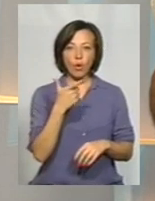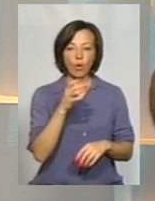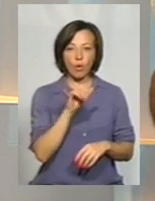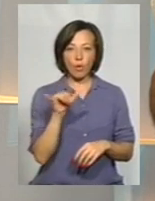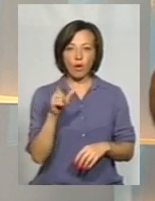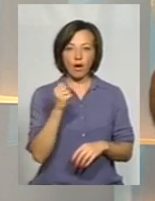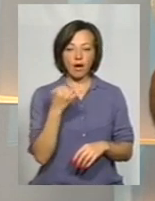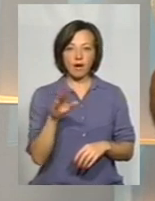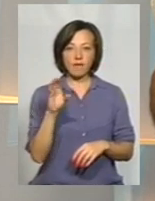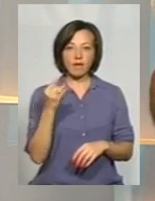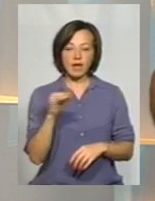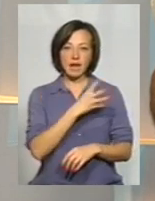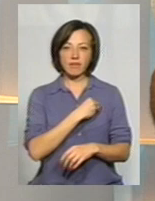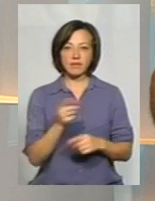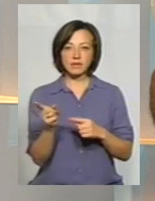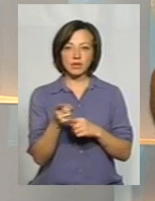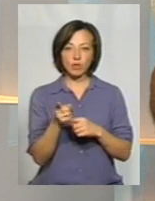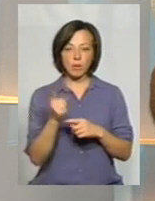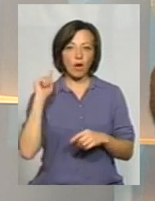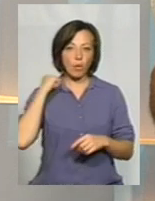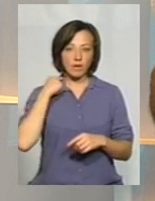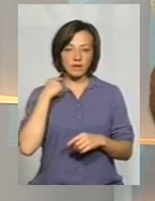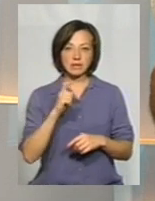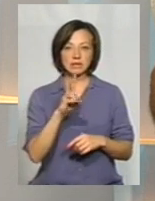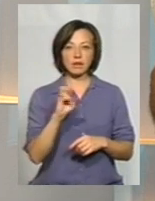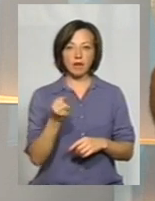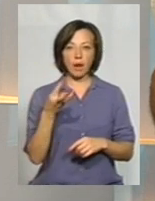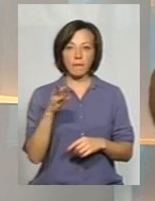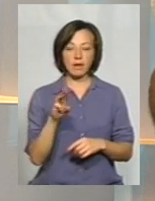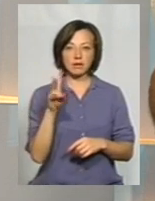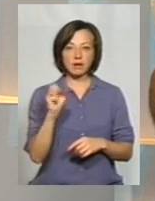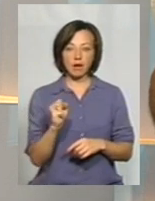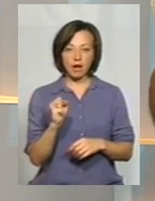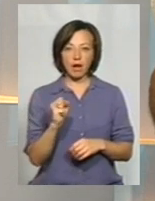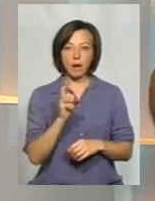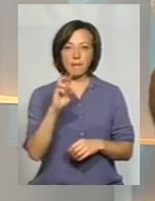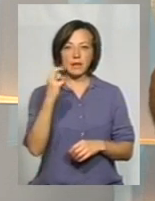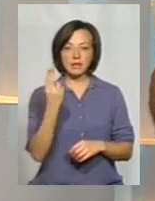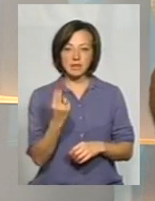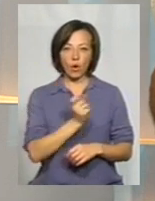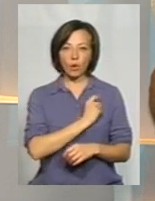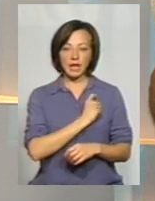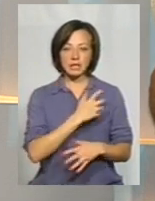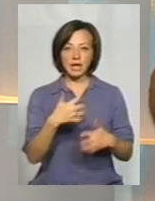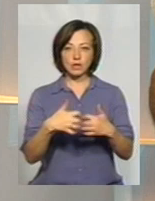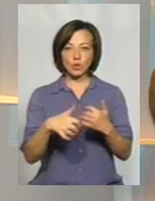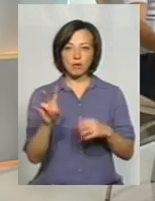«Львів», «Тернопіль», «Кропивницький», «Знамінка», «Білоцарка», «Одеса», «Херсон», «Миколаїв»,